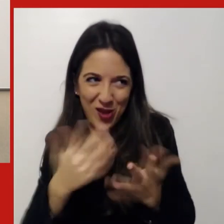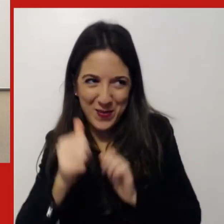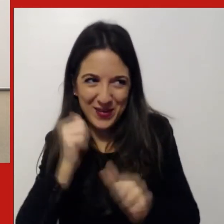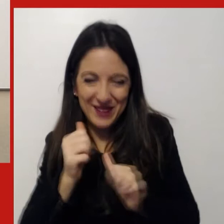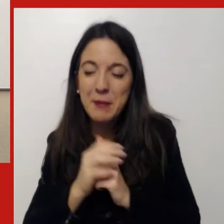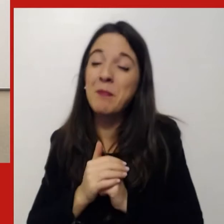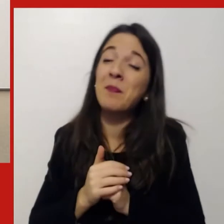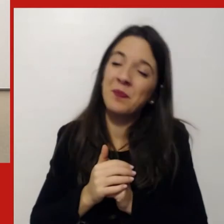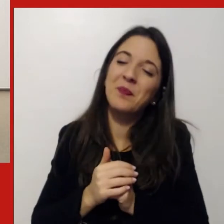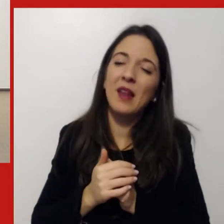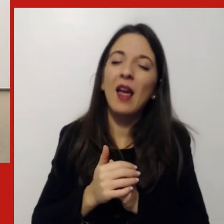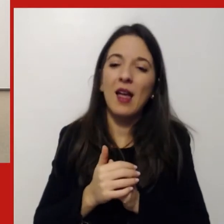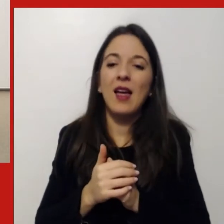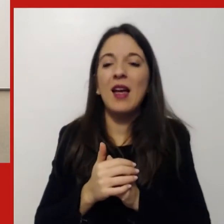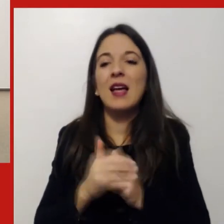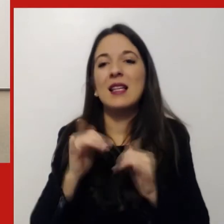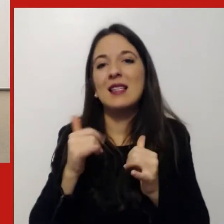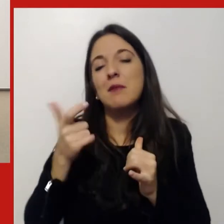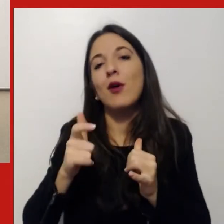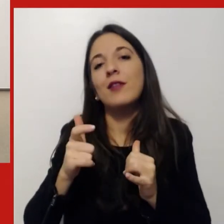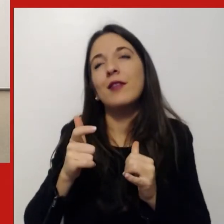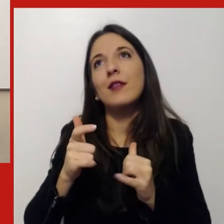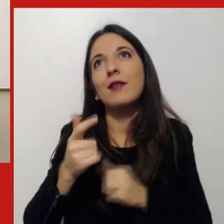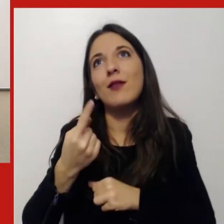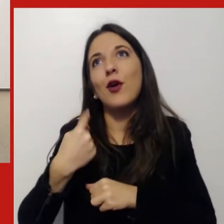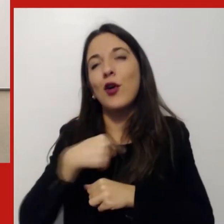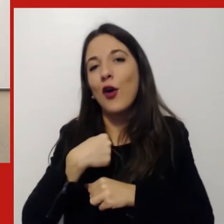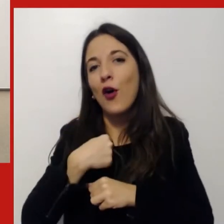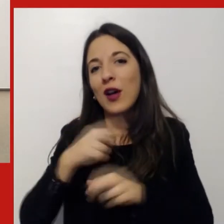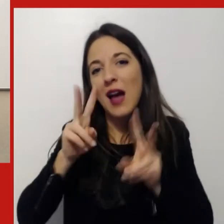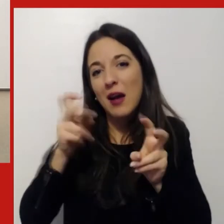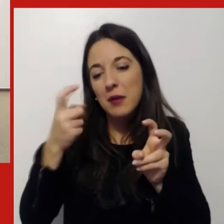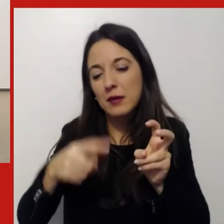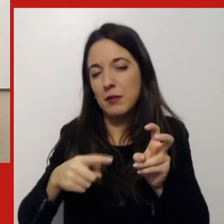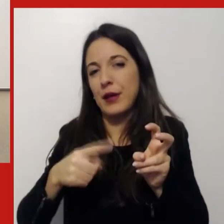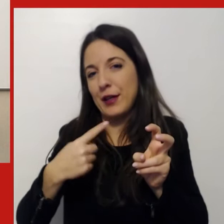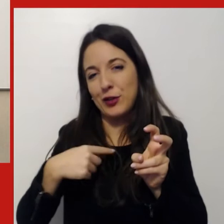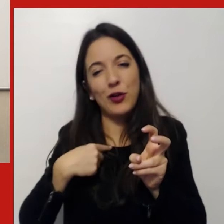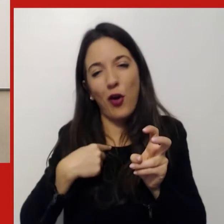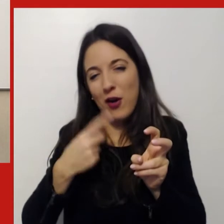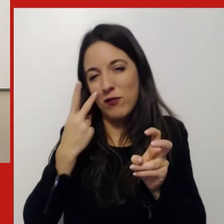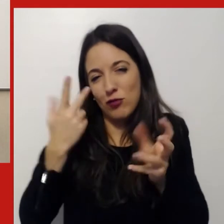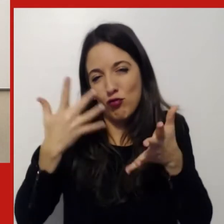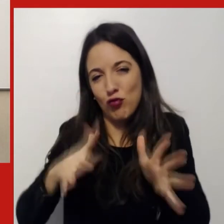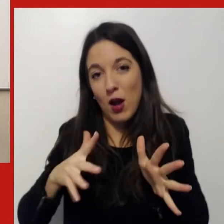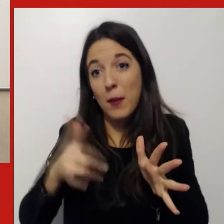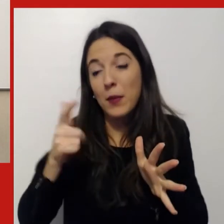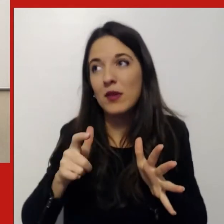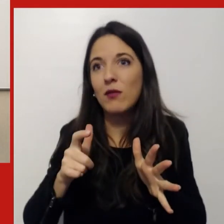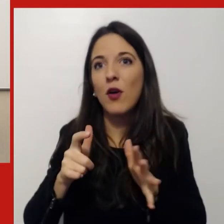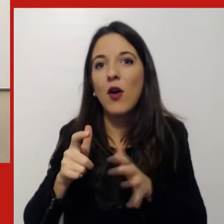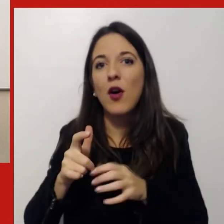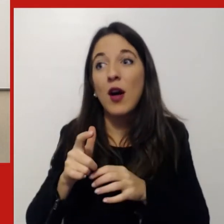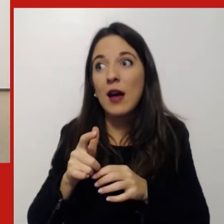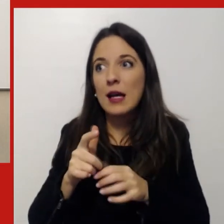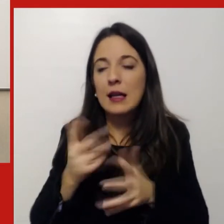elementi su cui abbiamo avuto apprendimento. Qui è evidente che non è stato qualcosa di voluto, è stata una gestione emergenziale.